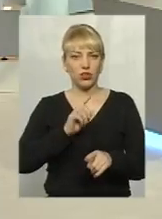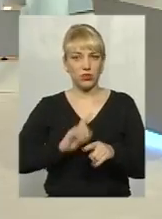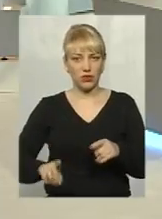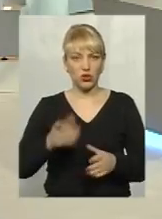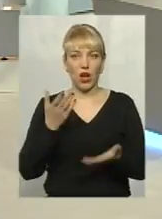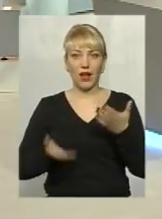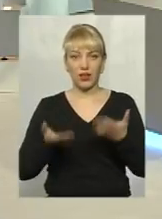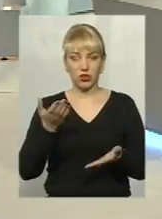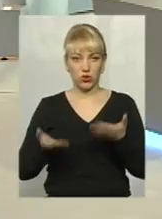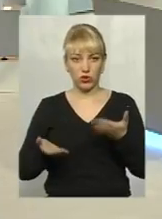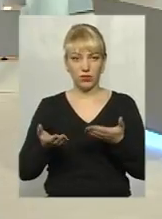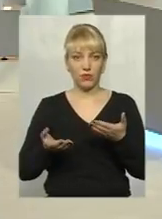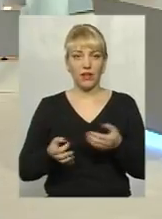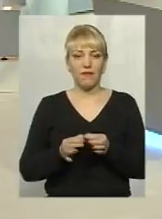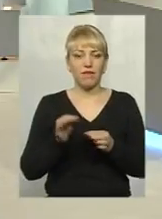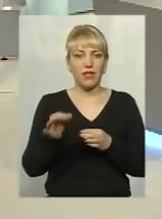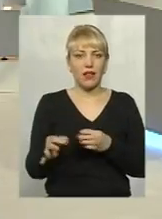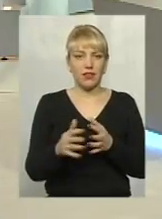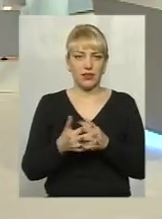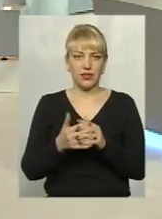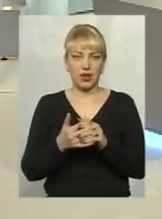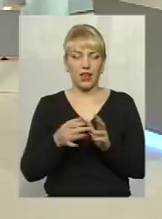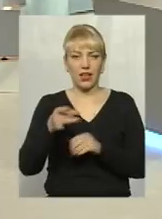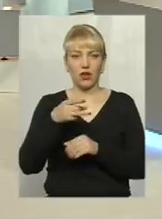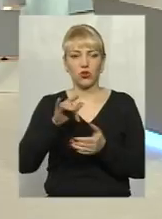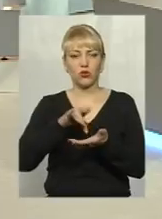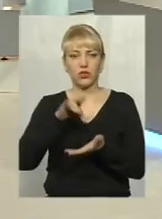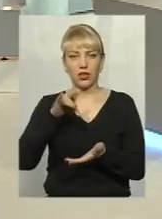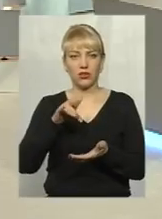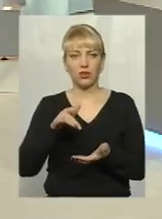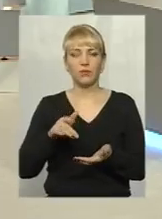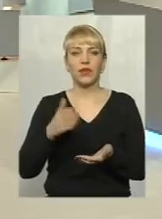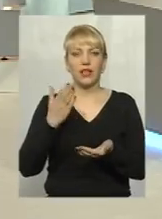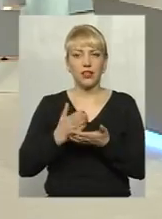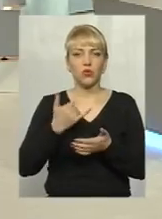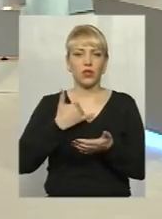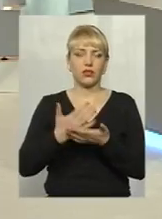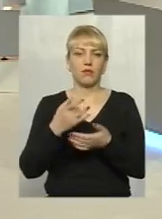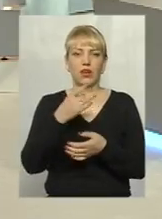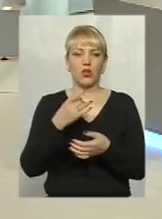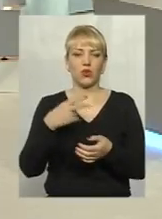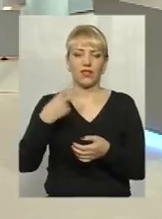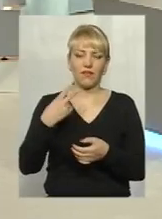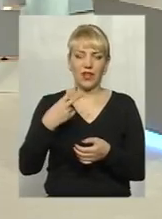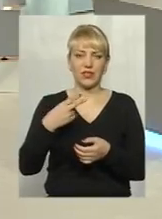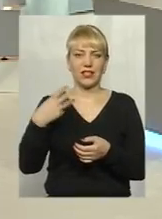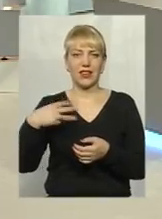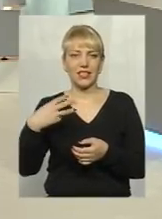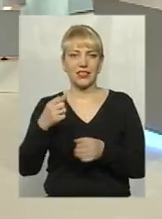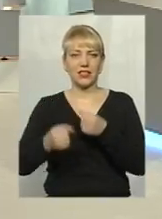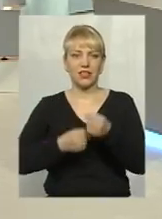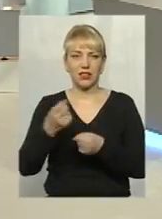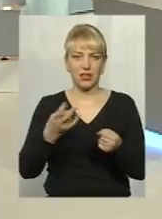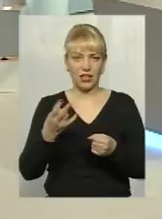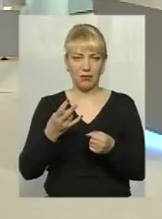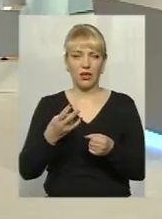Якщо в віддалених селах від районного центру є ж в райони, де і по 20, і по 30, коли ми вже повторюємося, поки